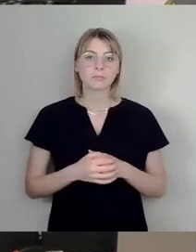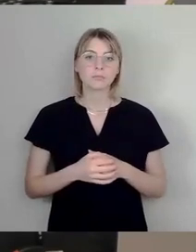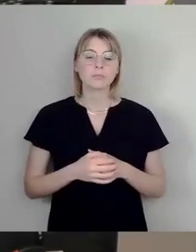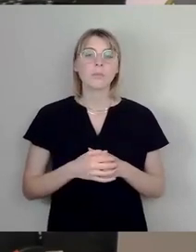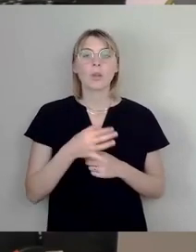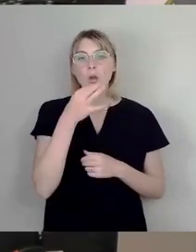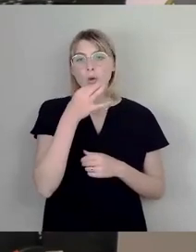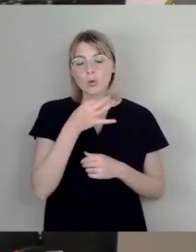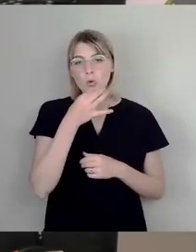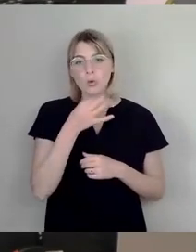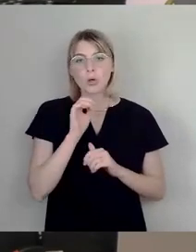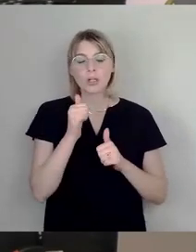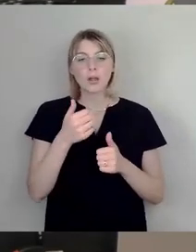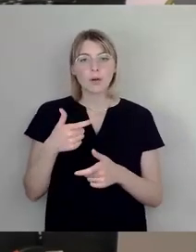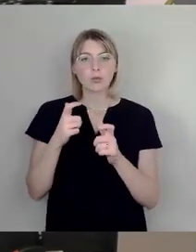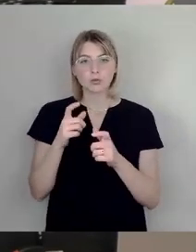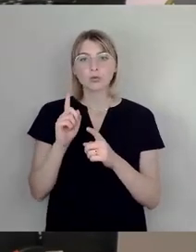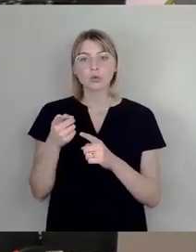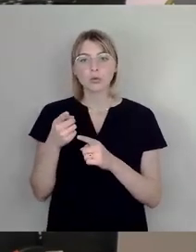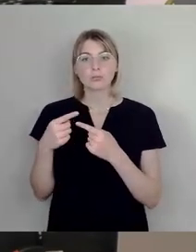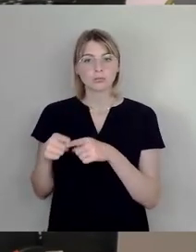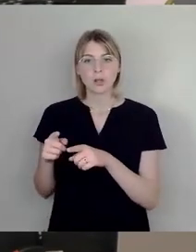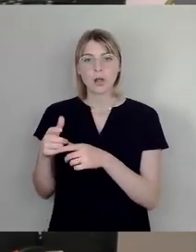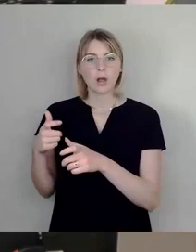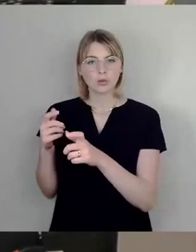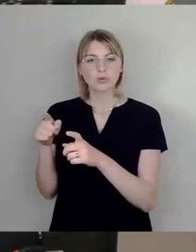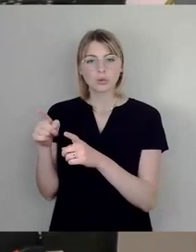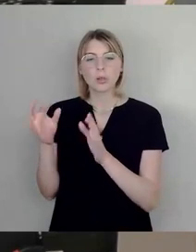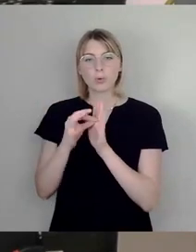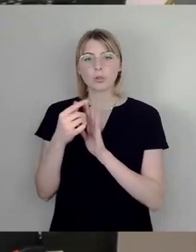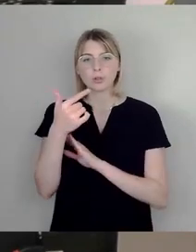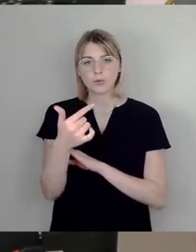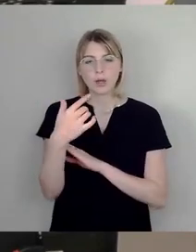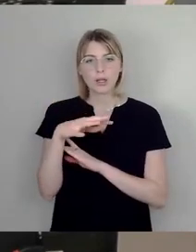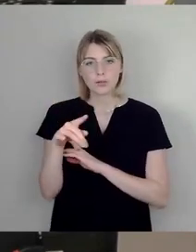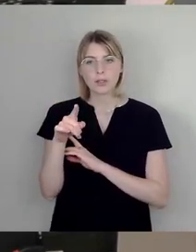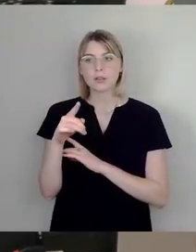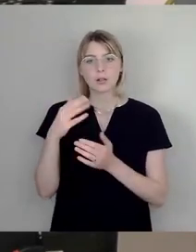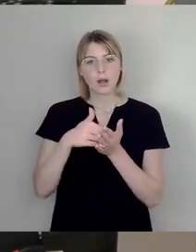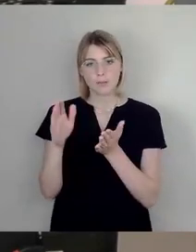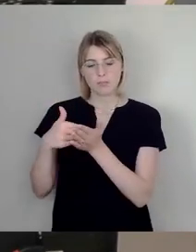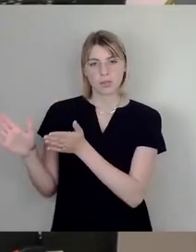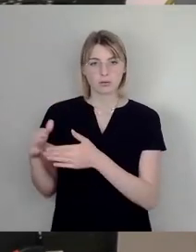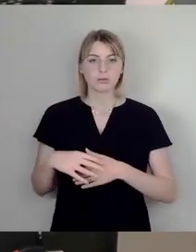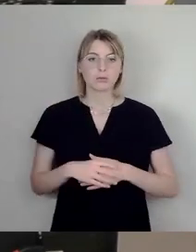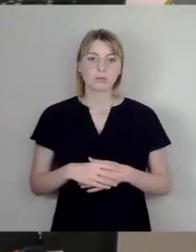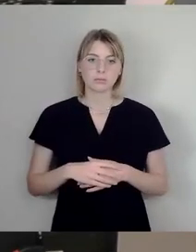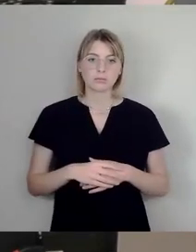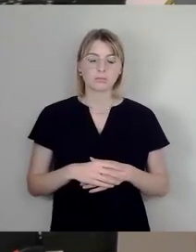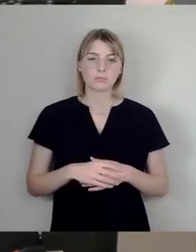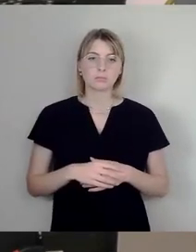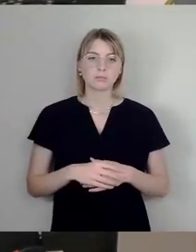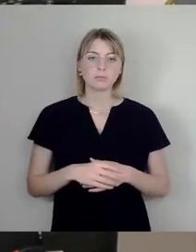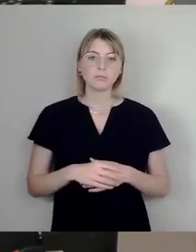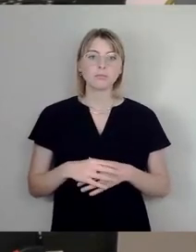folgenden Ausschussvotum des Jugendhilfeausschusses wurde der Punkt 2 entsprechend auch deshalb abgelehnt. Lieber weniger Dinge richtig machen,